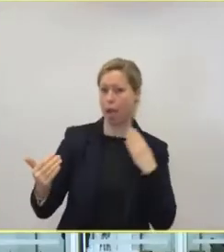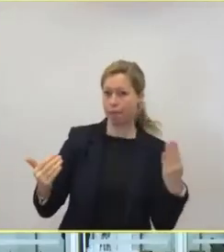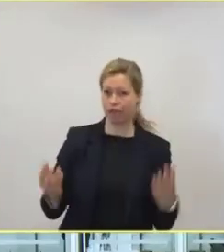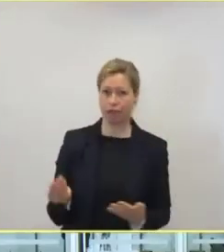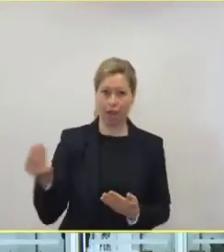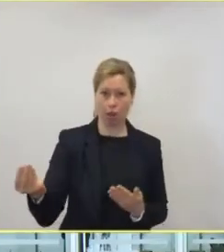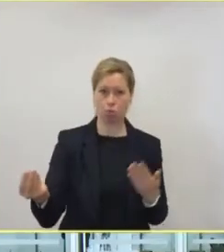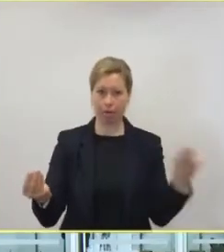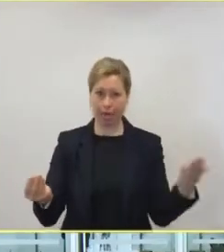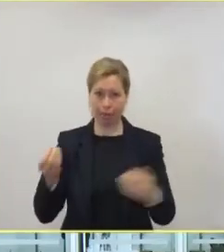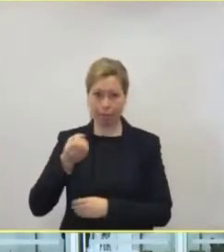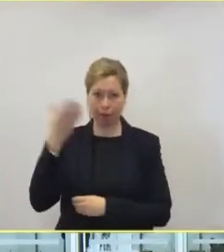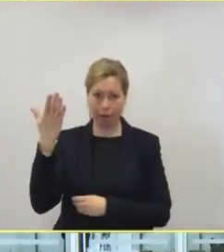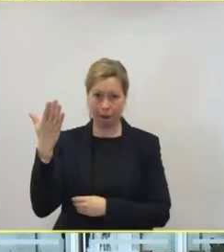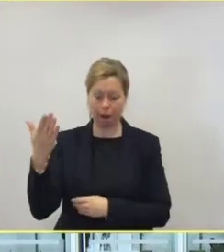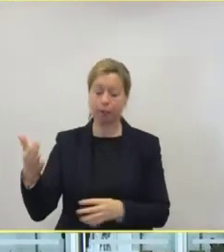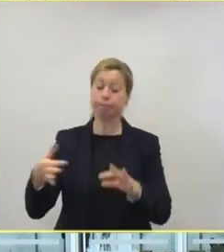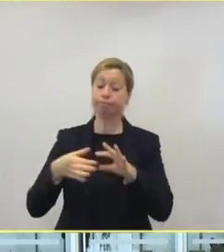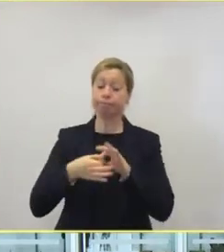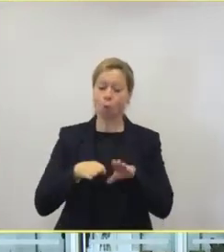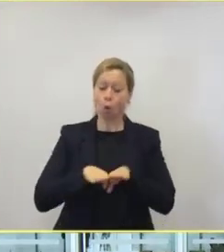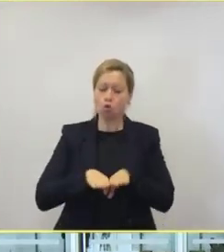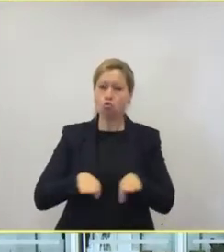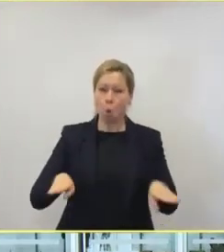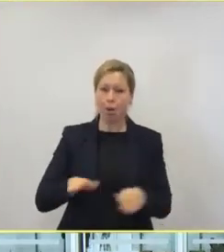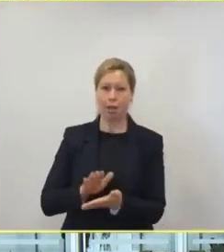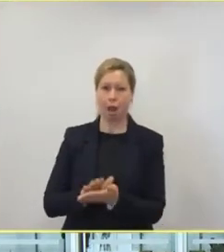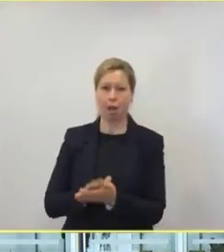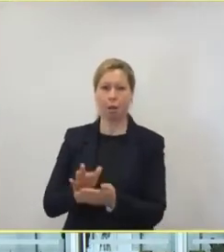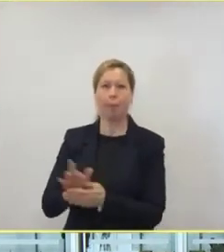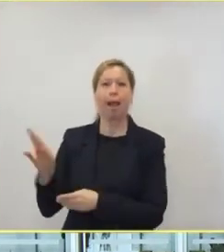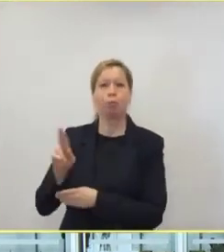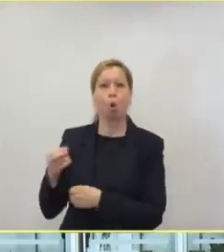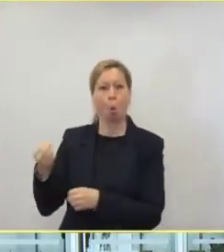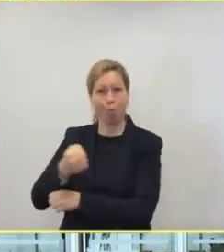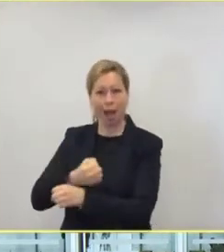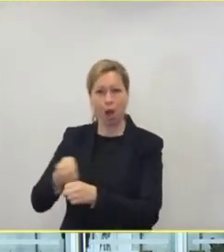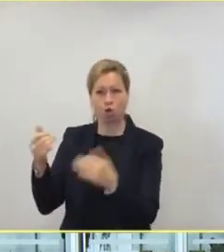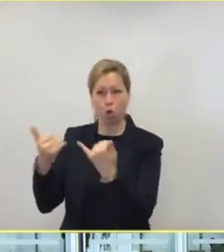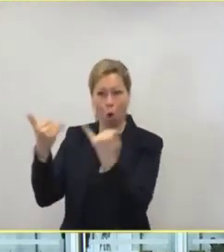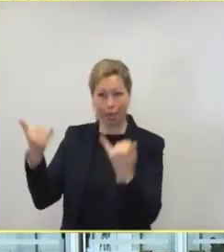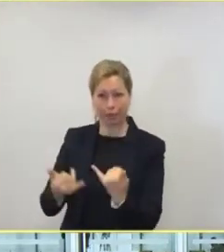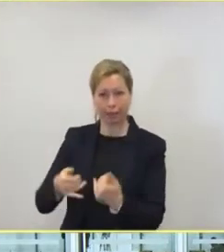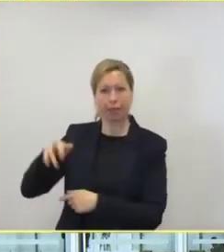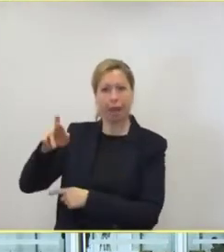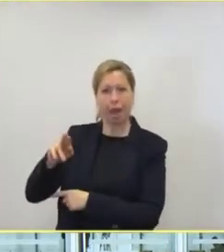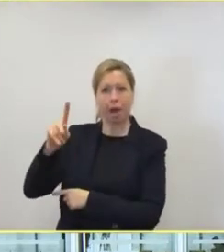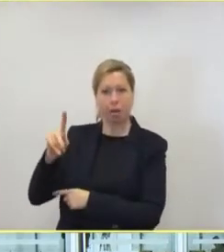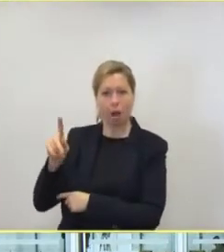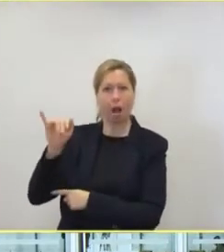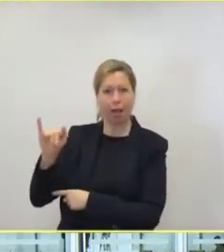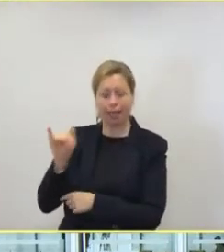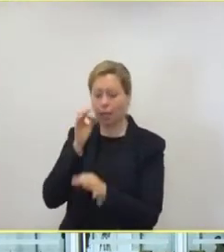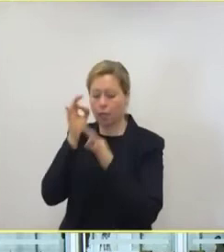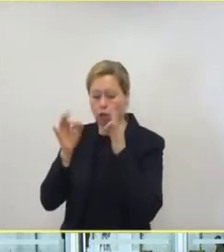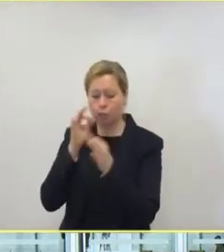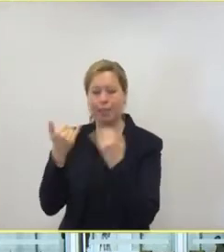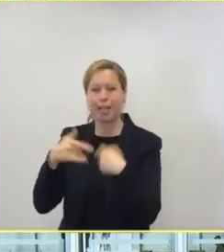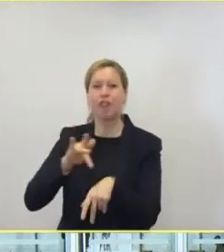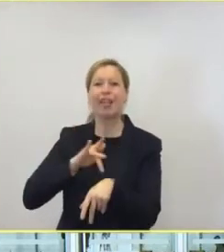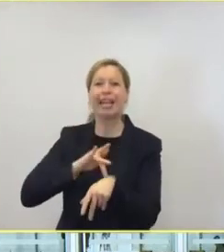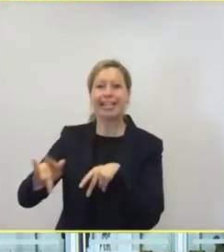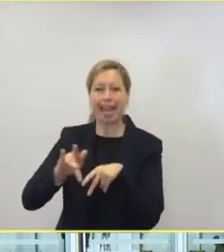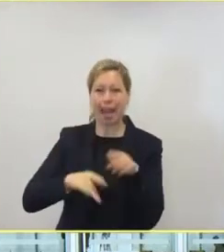basierend auf den entsprechenden Empfehlungen des Robert-Koch-Institutes zu den Hygieneaspekten und Quarantäneaspekten klare